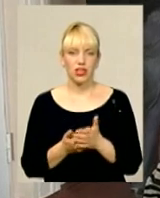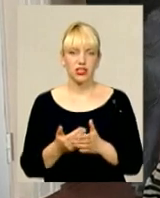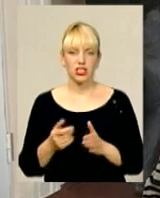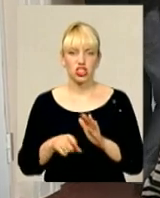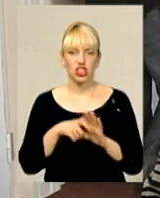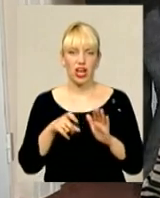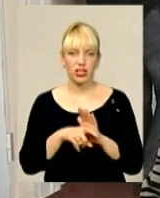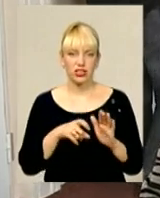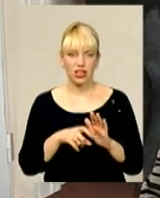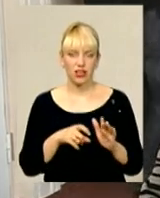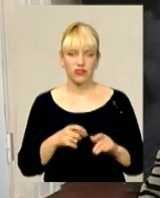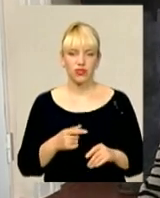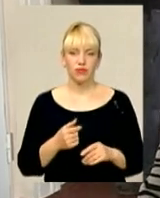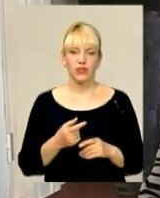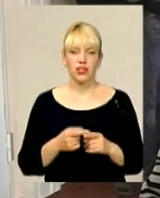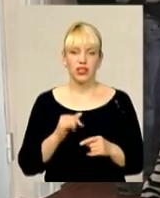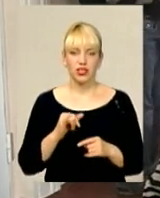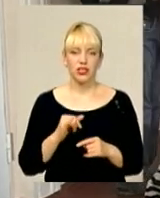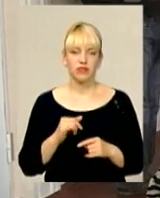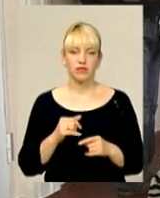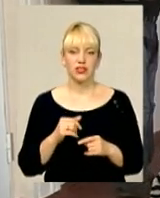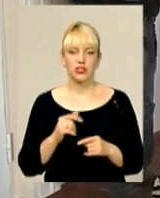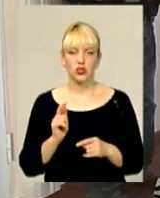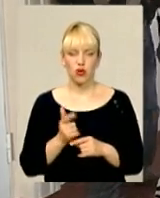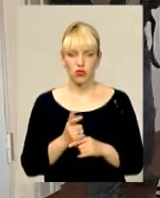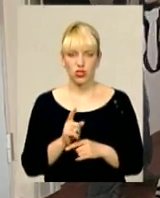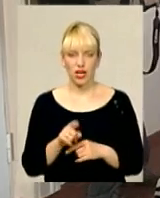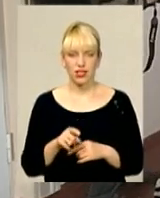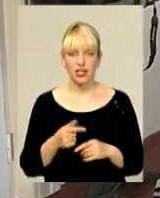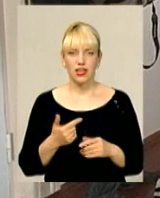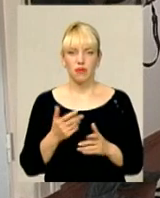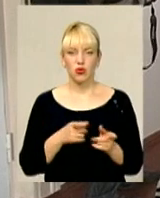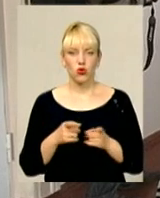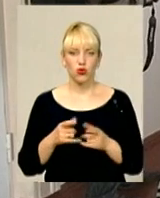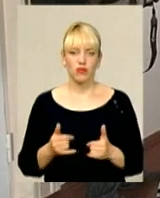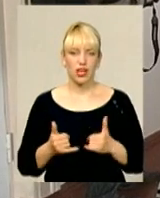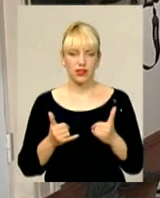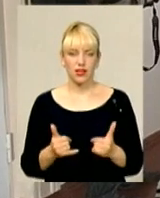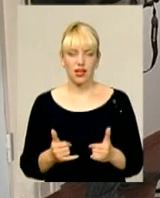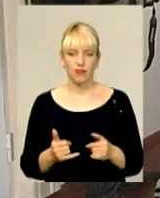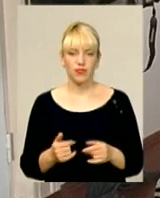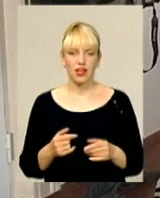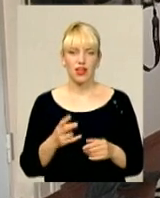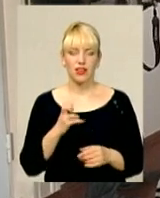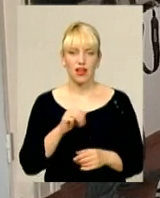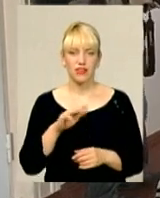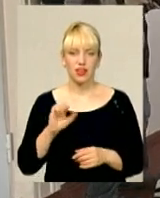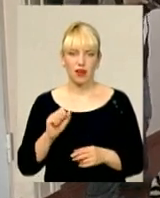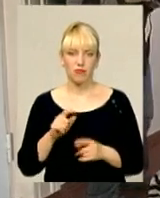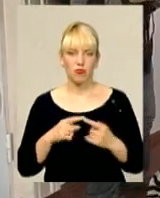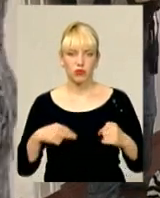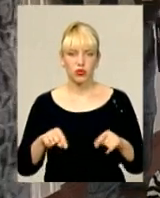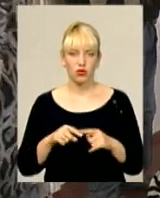шахтерів, знову ж таки, підготовка для нафтової промисловості.